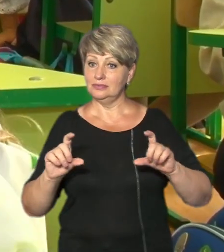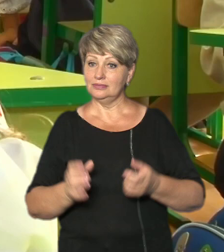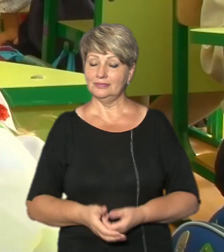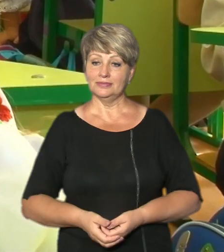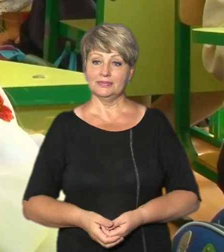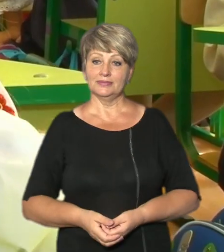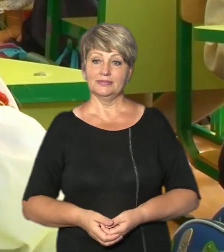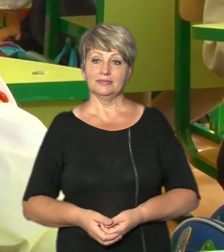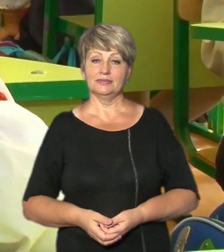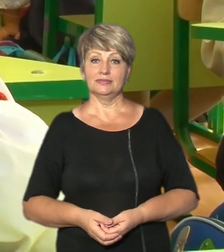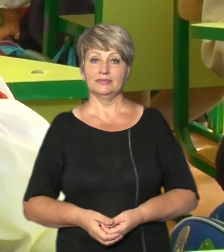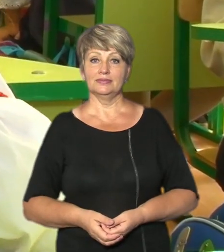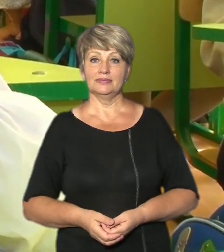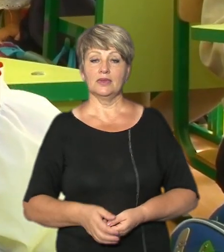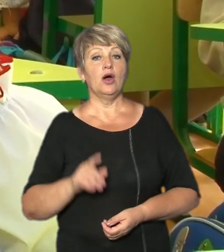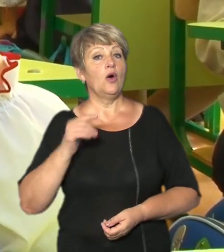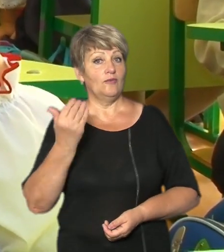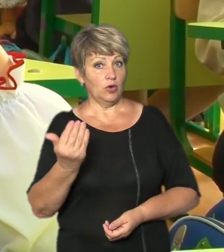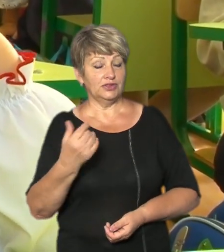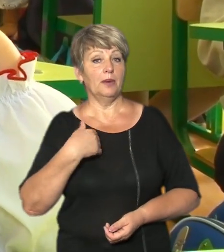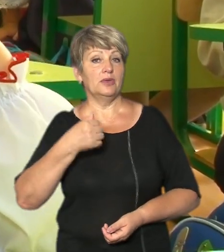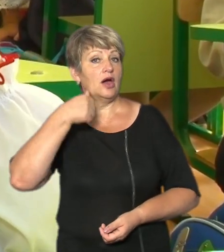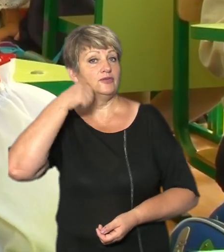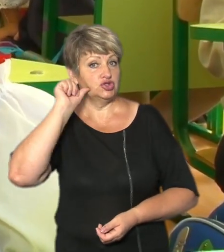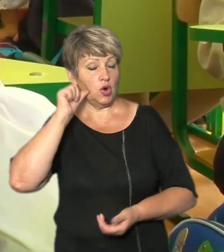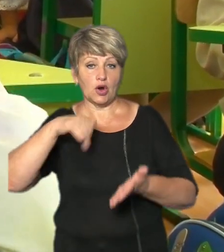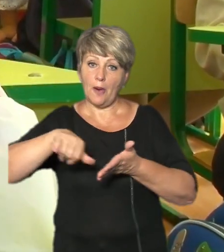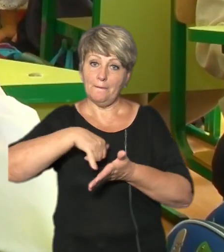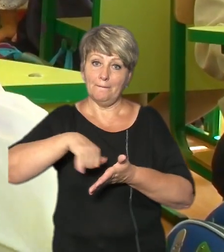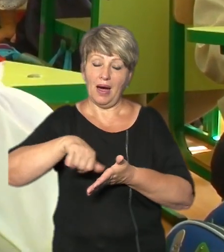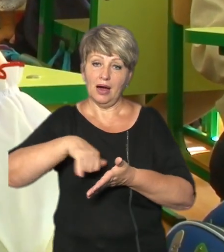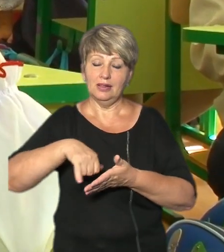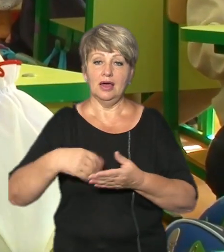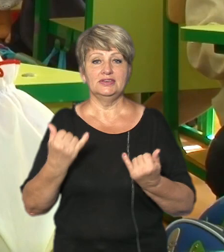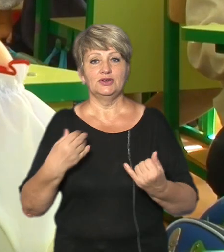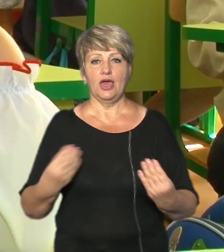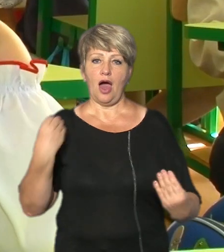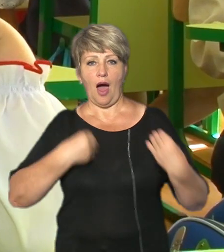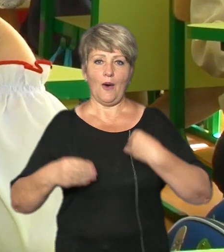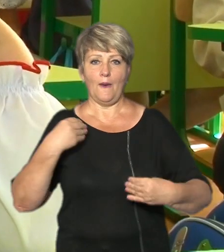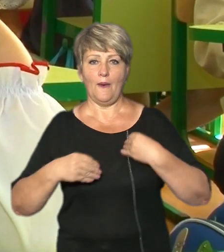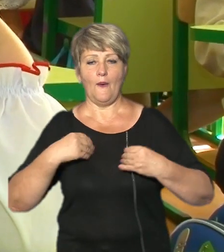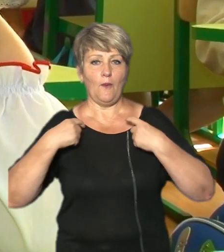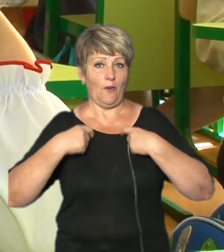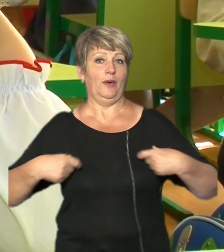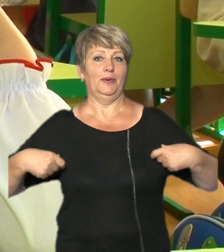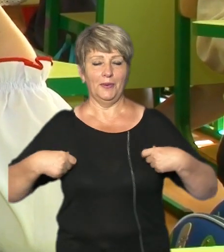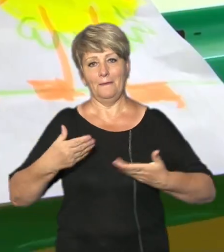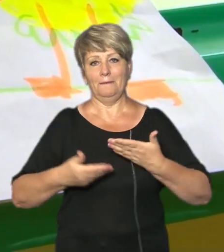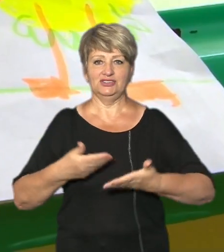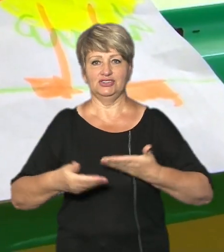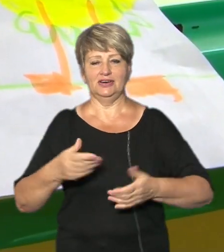вона на нічі вчора поглазила я сьогодні встала збирала рюкзачок і пішла в